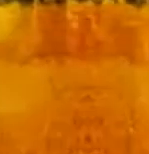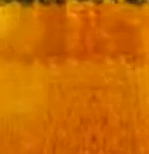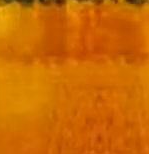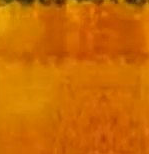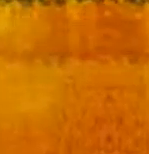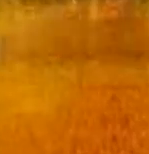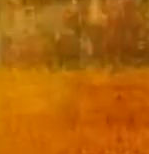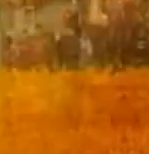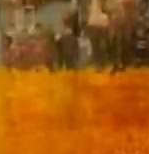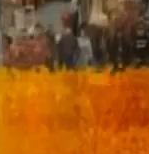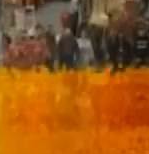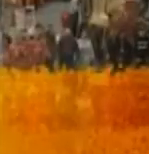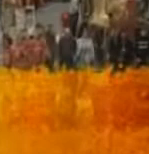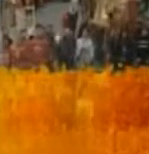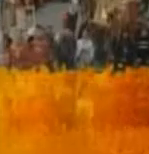Корректор А.Егорова